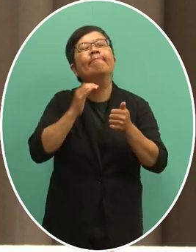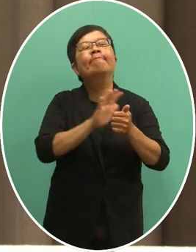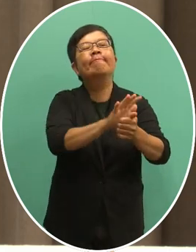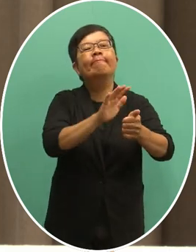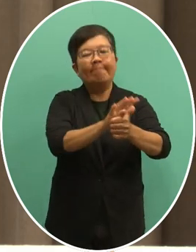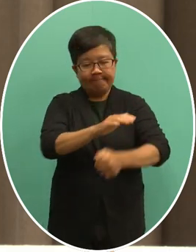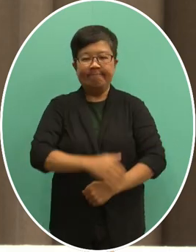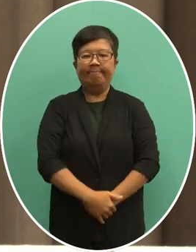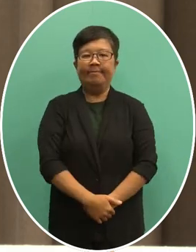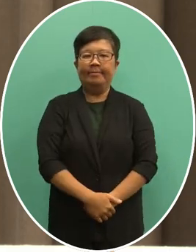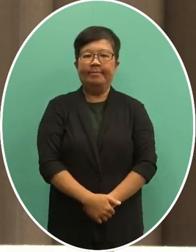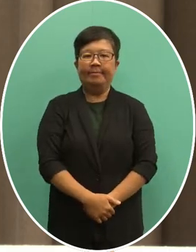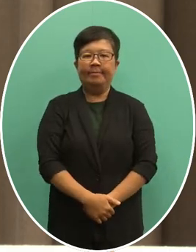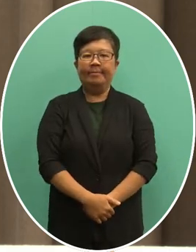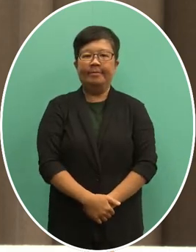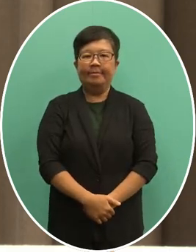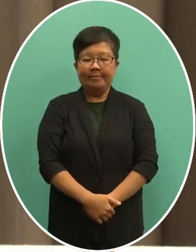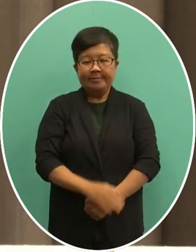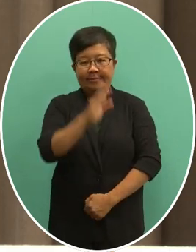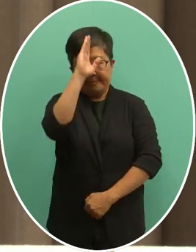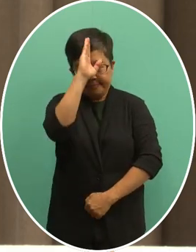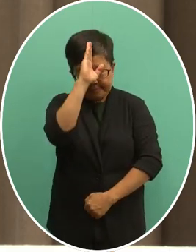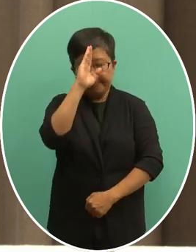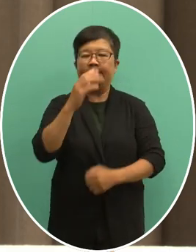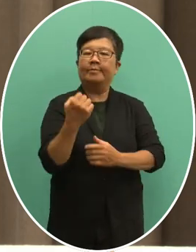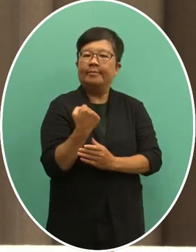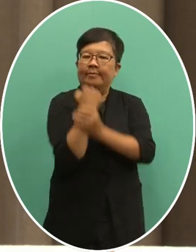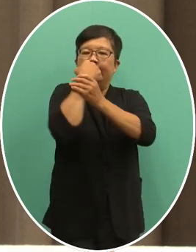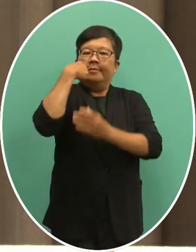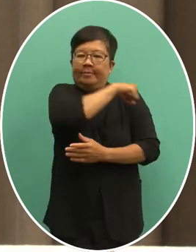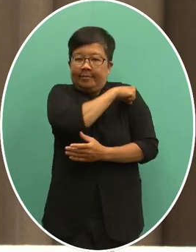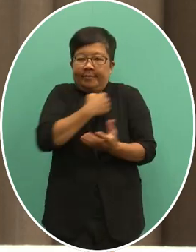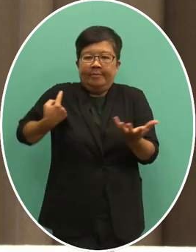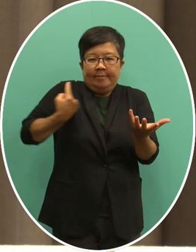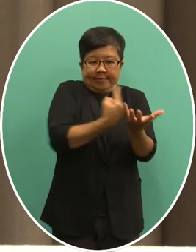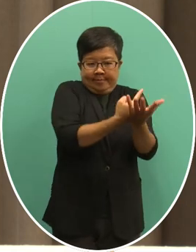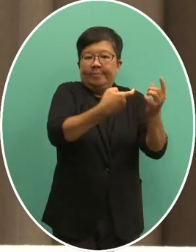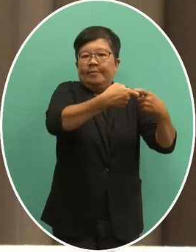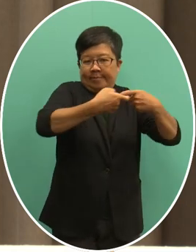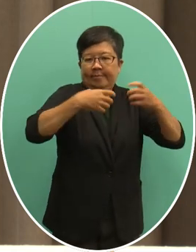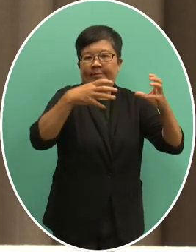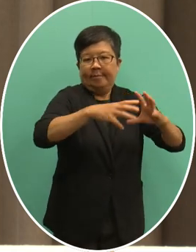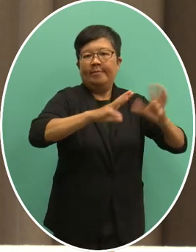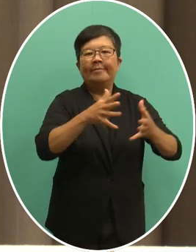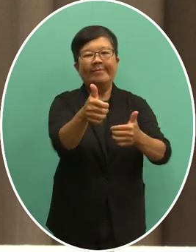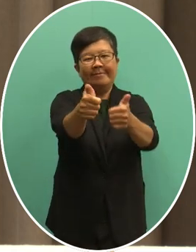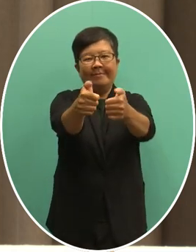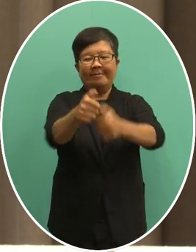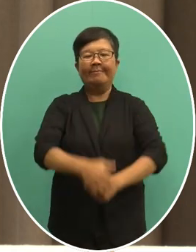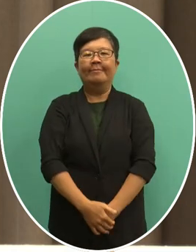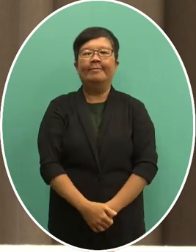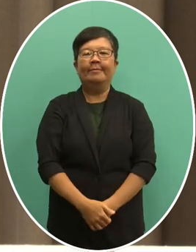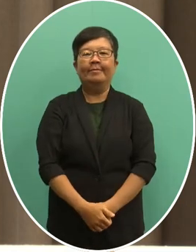Taiwan is helping敦请支持台湾参与联合国的体系谢谢各位